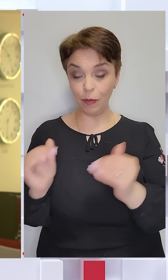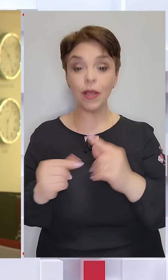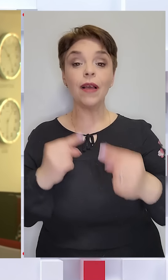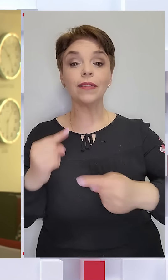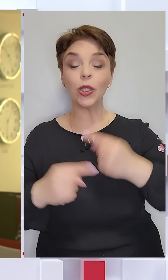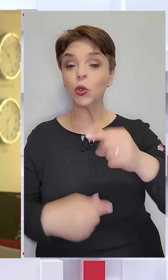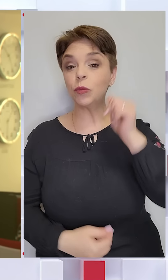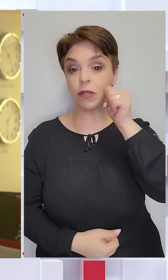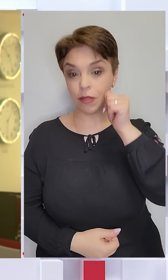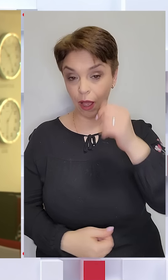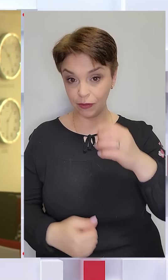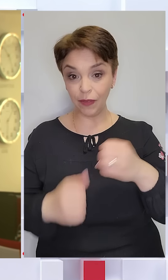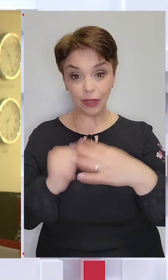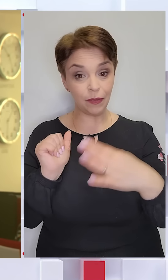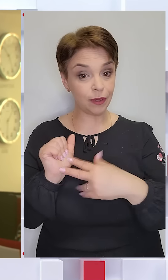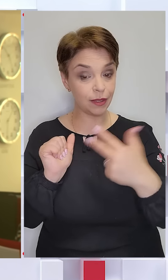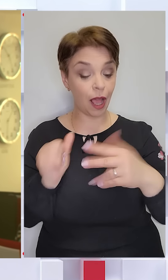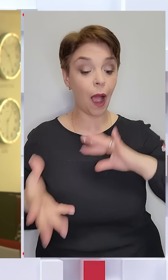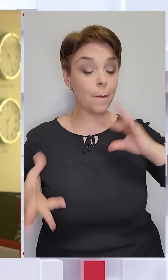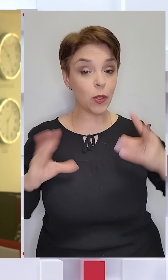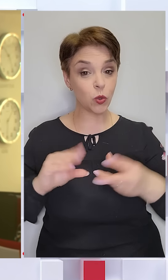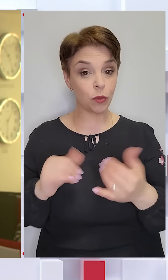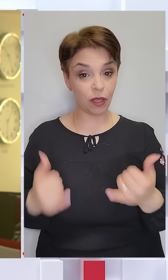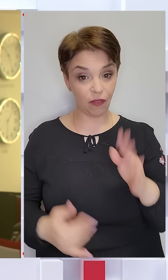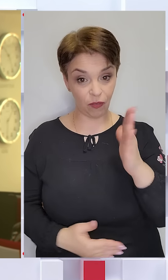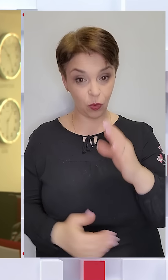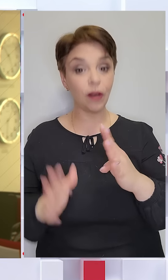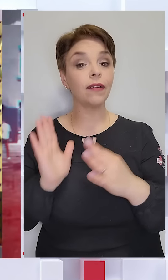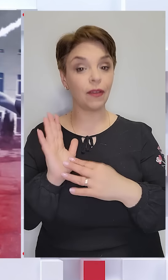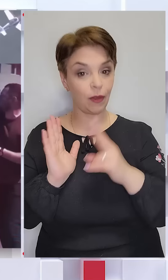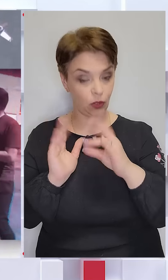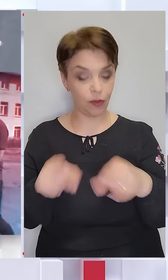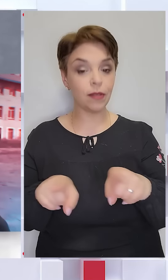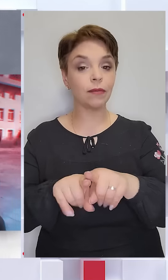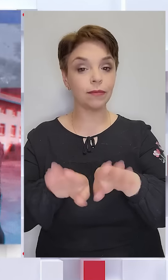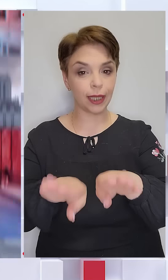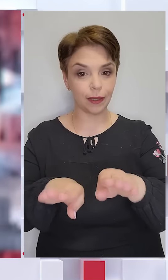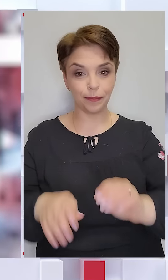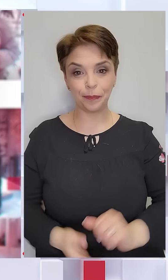Наступний вже завтра, а наразі підсумки вівторка, 9 квітня.